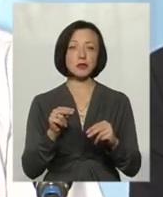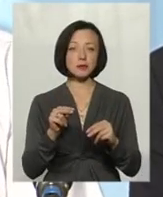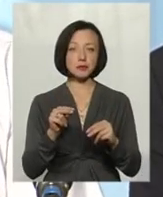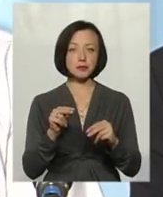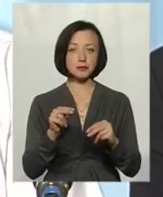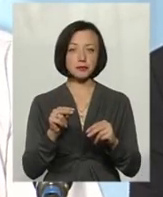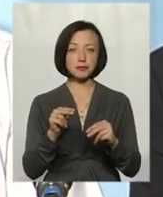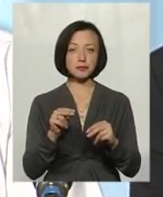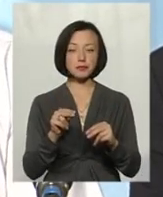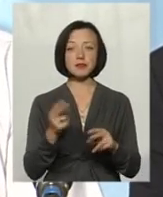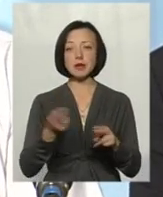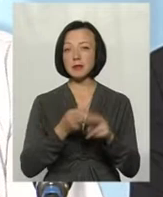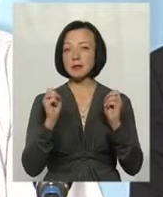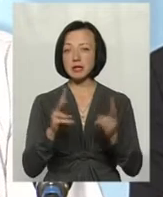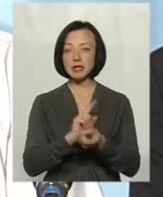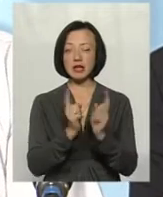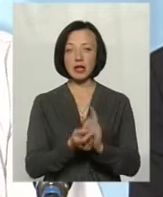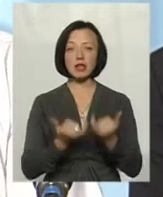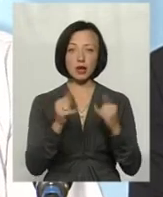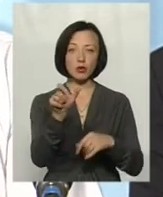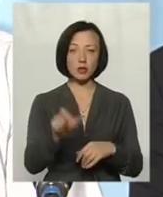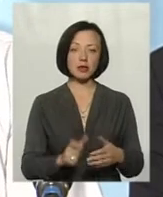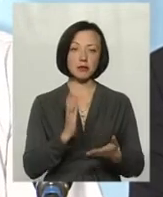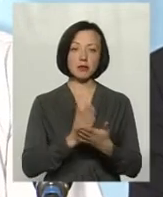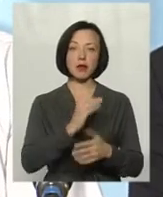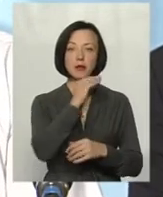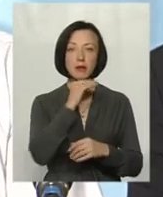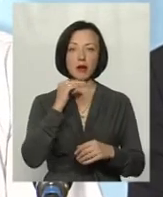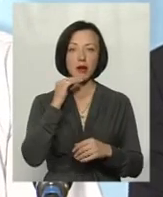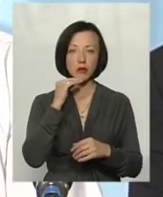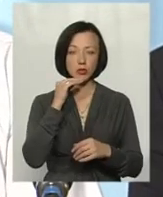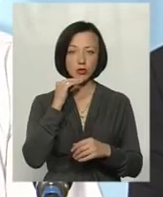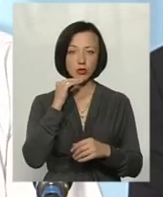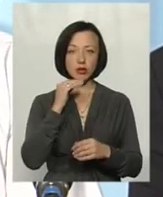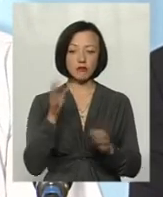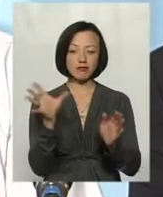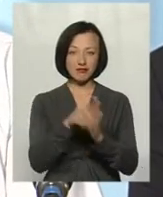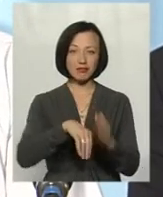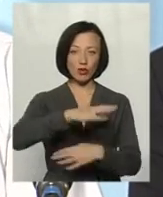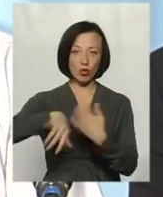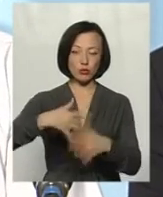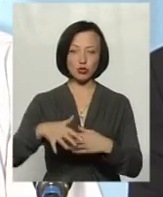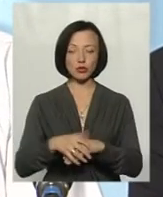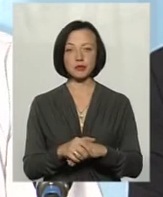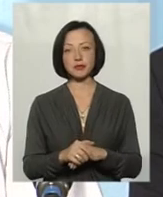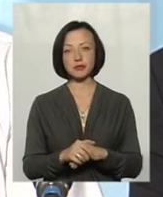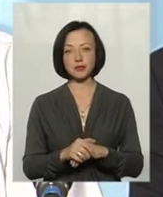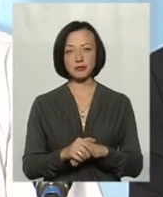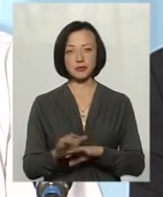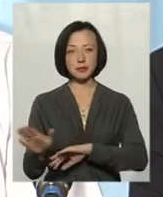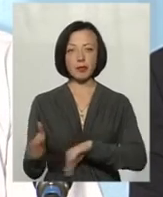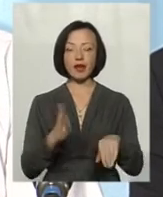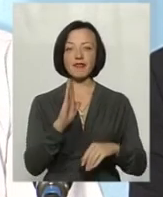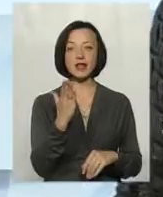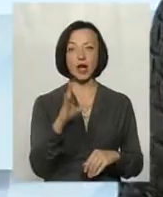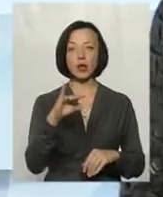кажуть, хоч і безпечно стає людина, але все-таки має багато домішок. Віталій Єхемович, Ви,